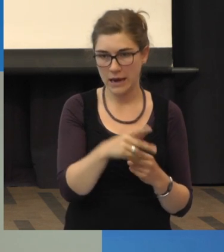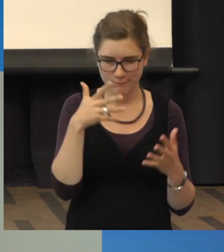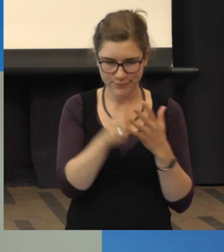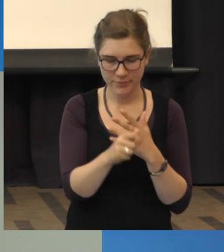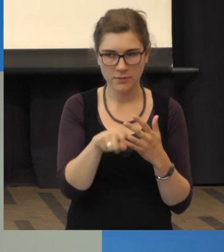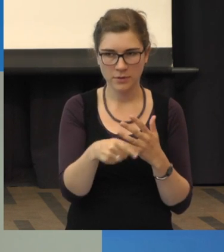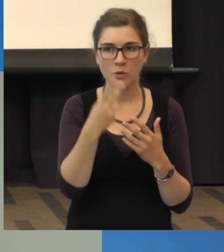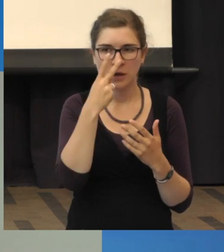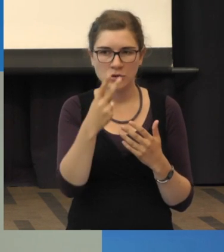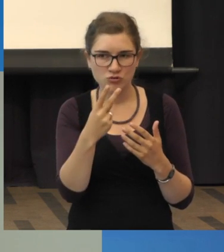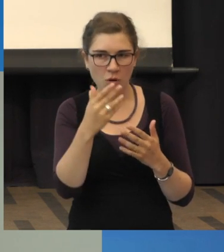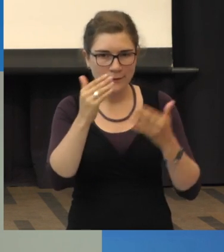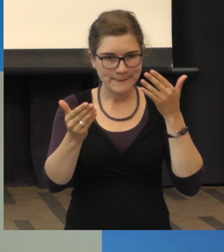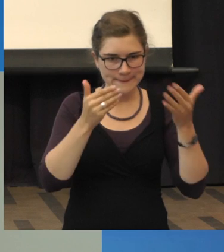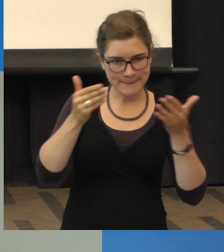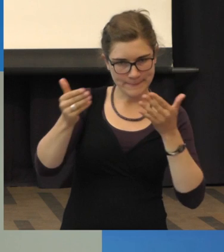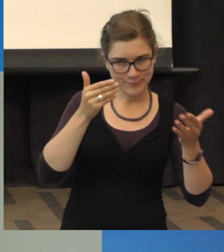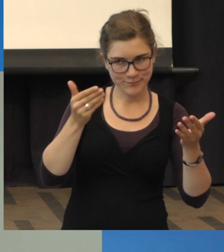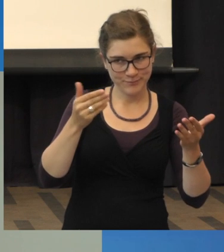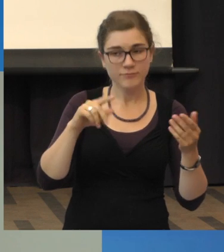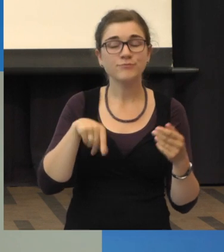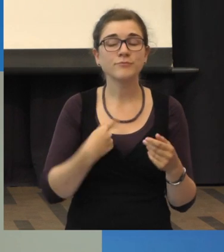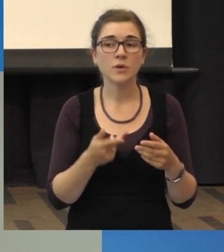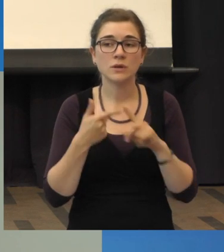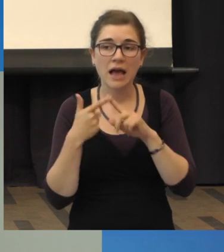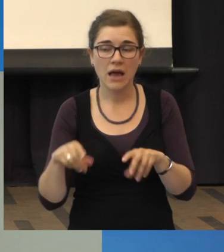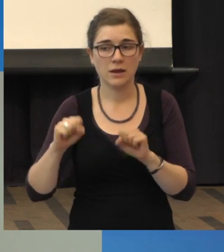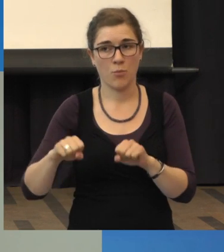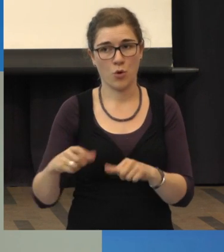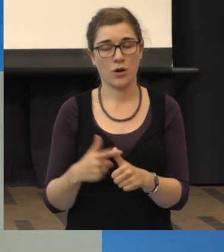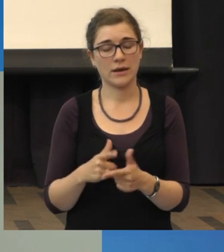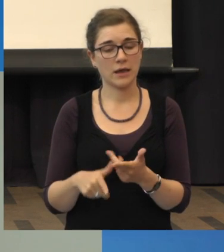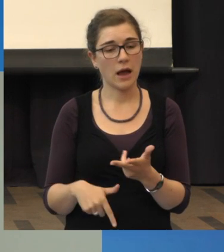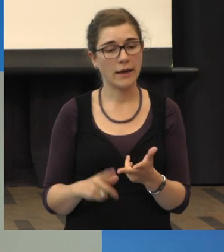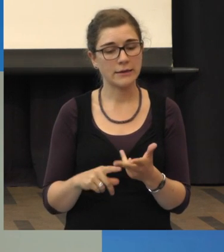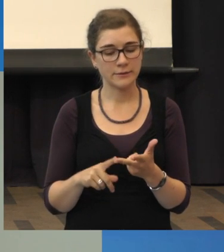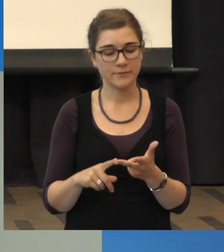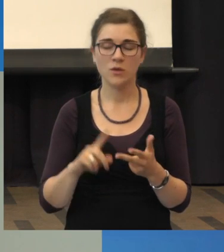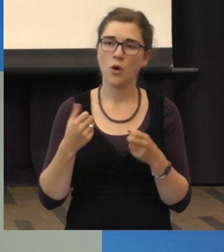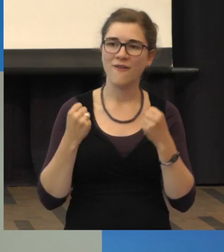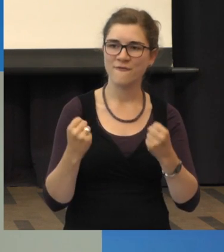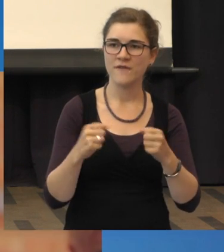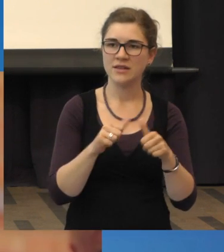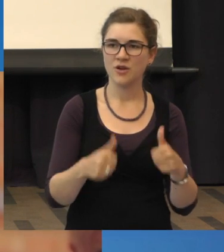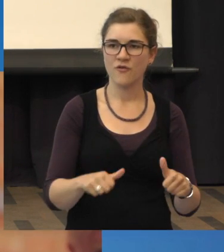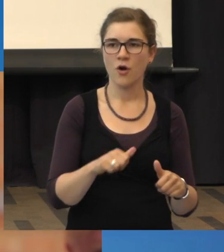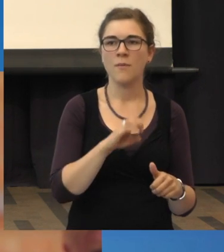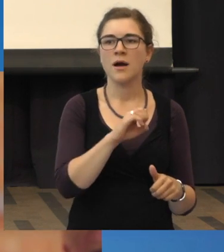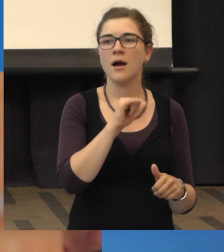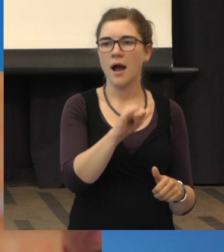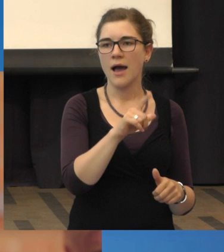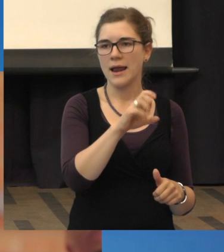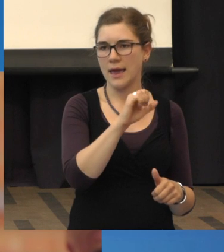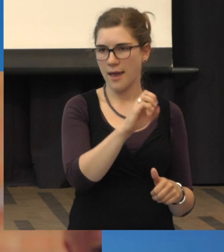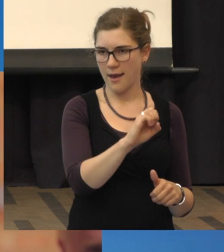abzusetzen. Und das ist die andere Variante, gibt es noch, es gibt auch noch ganz feste Formen von der Firma Ailea, ist das